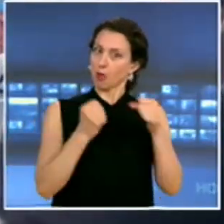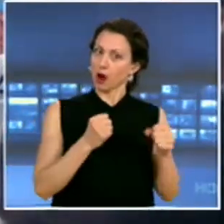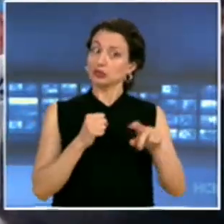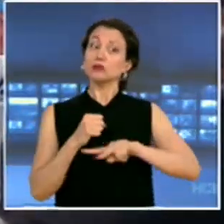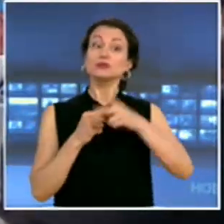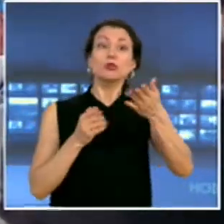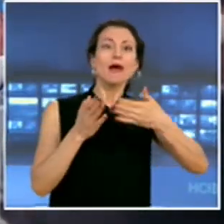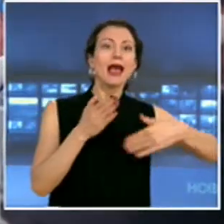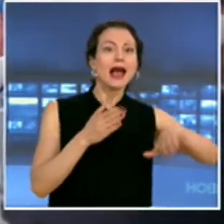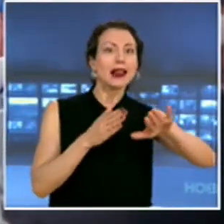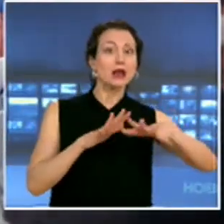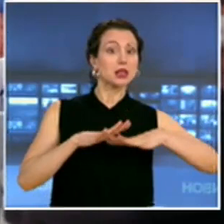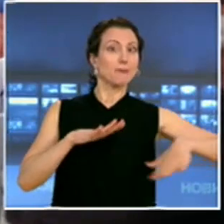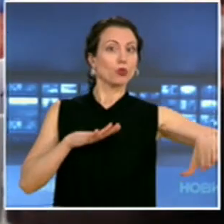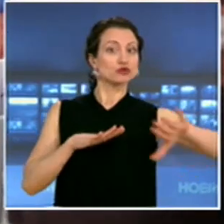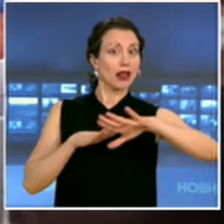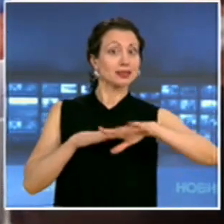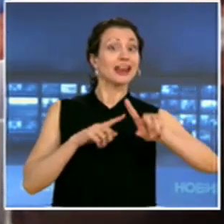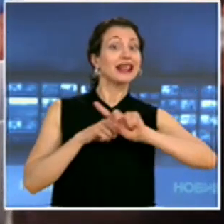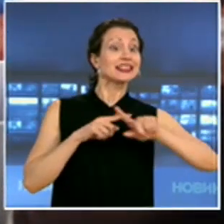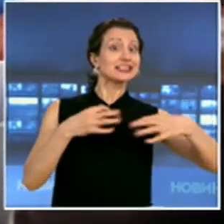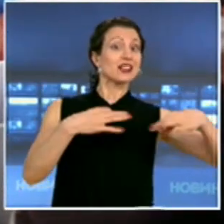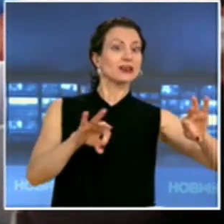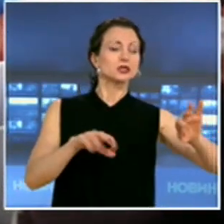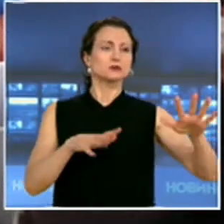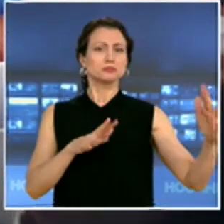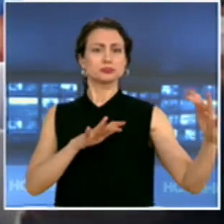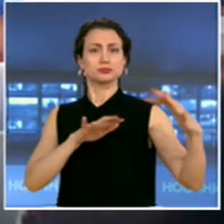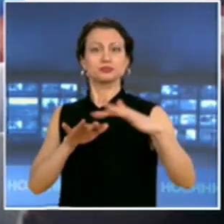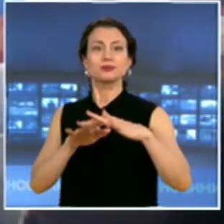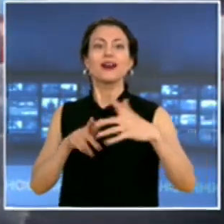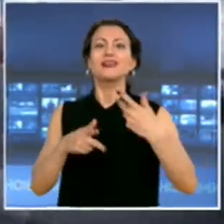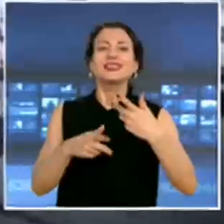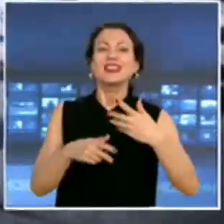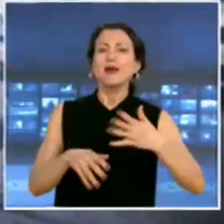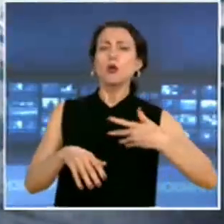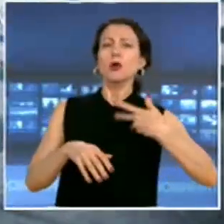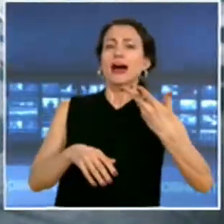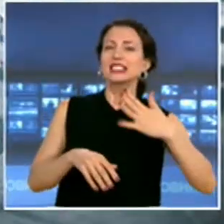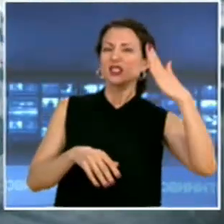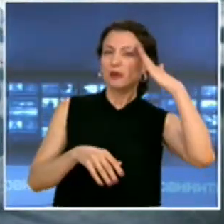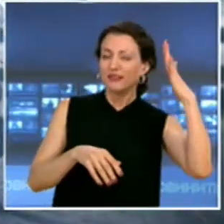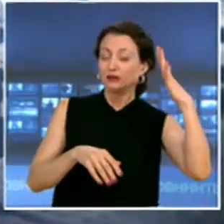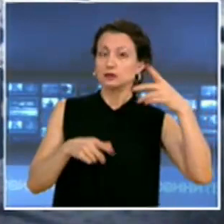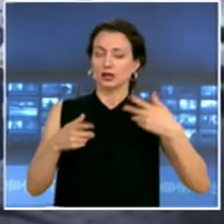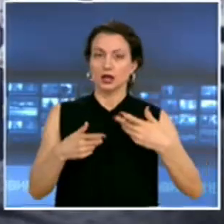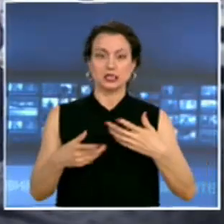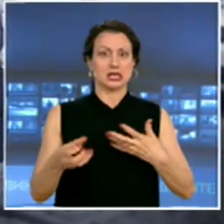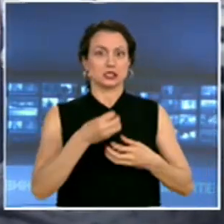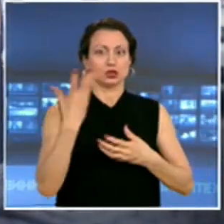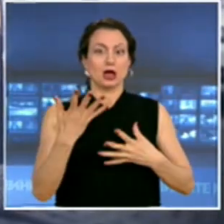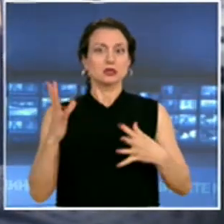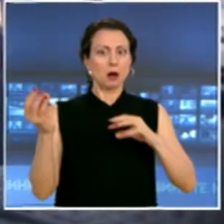независимост се появиха привърженици на правителството. Ситуацията се усложни, когато част от протестиращите блокираха Възлови кръстовища,